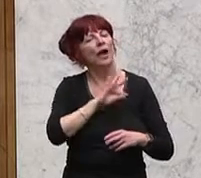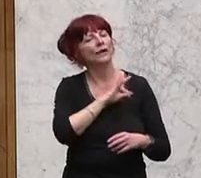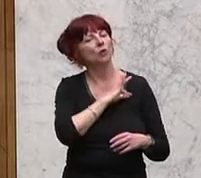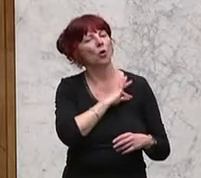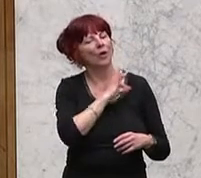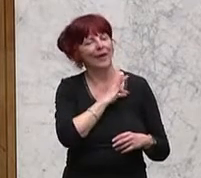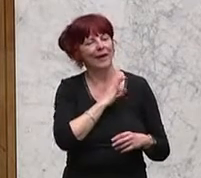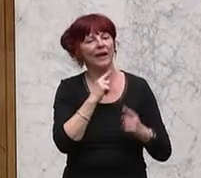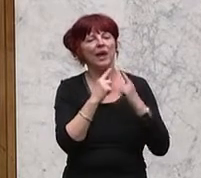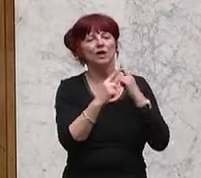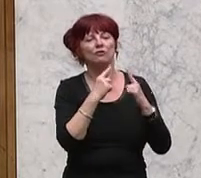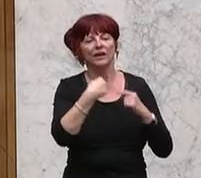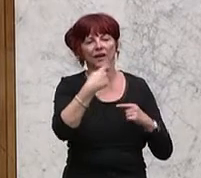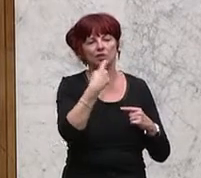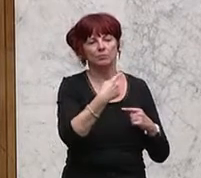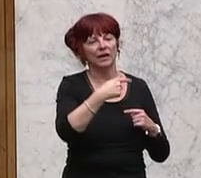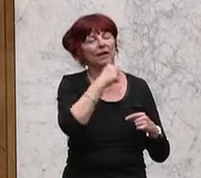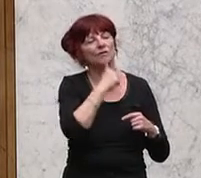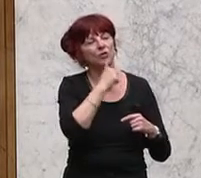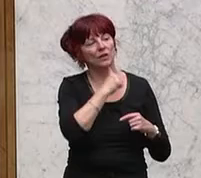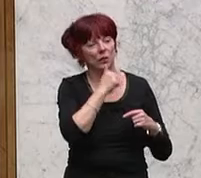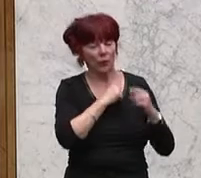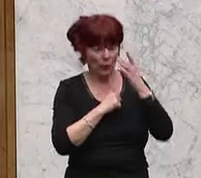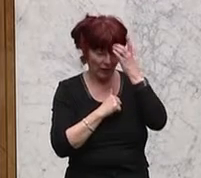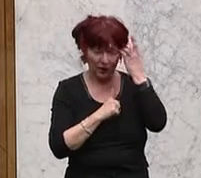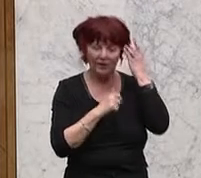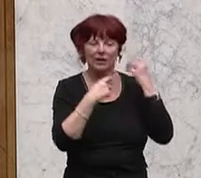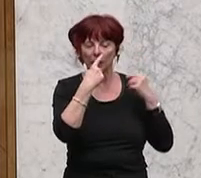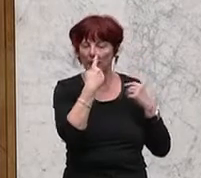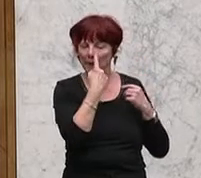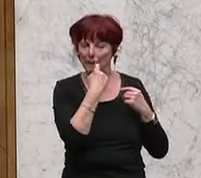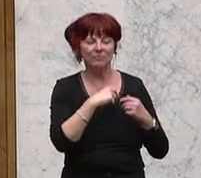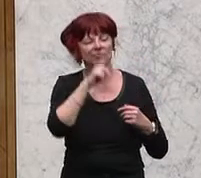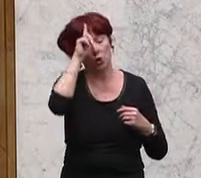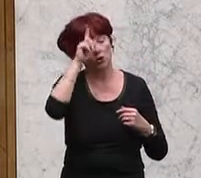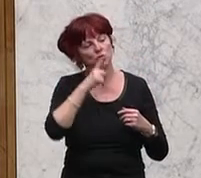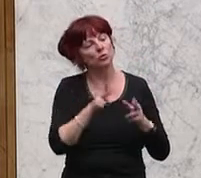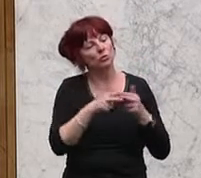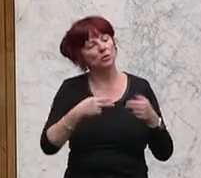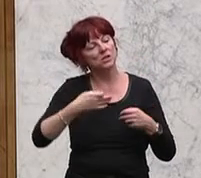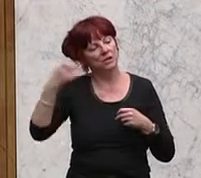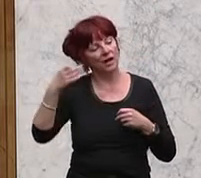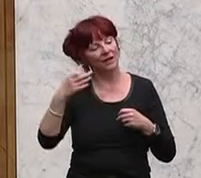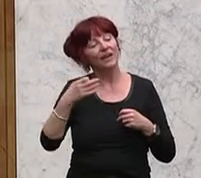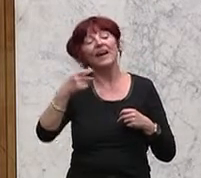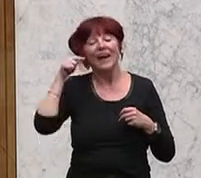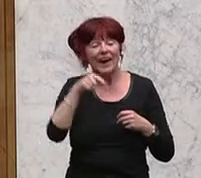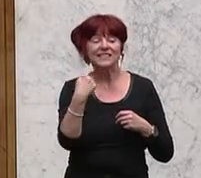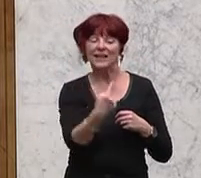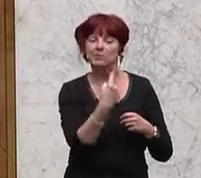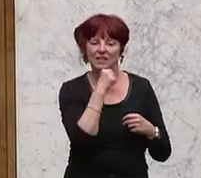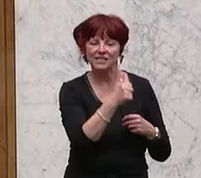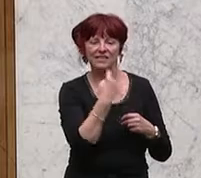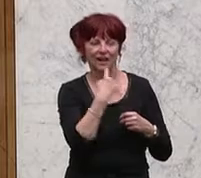Der hat zu den Mautplänen der Deutschen und des Herrn Verkehrsministers Dobrindt gesagt, Die deutsche Autobahn-Maut ist eine im